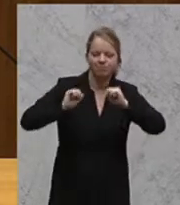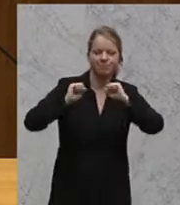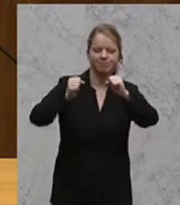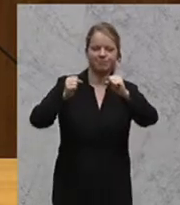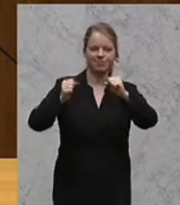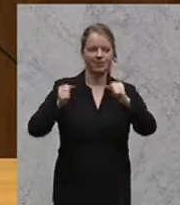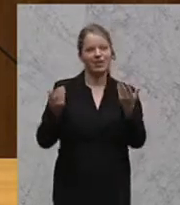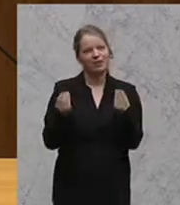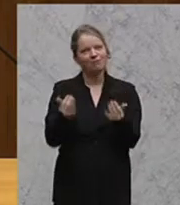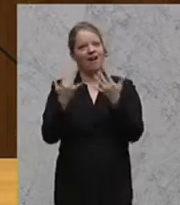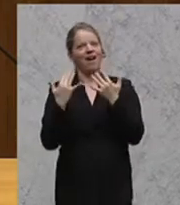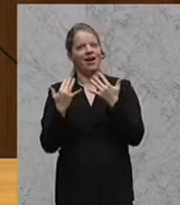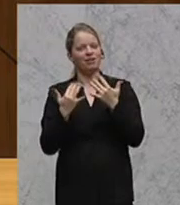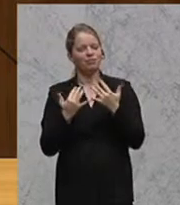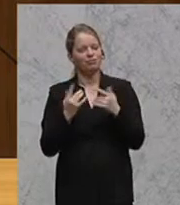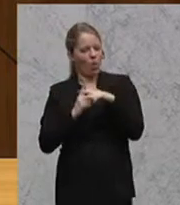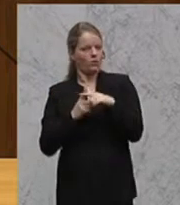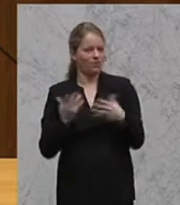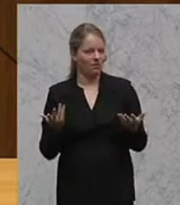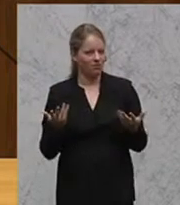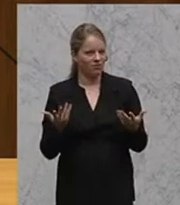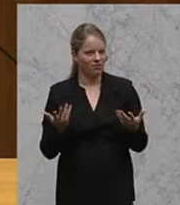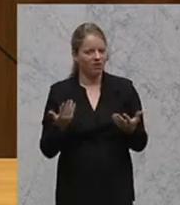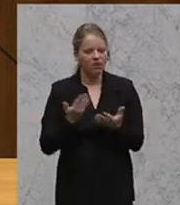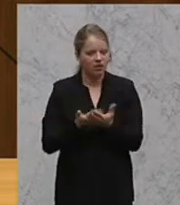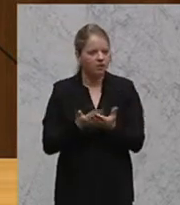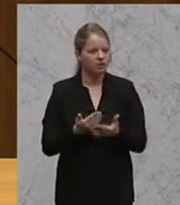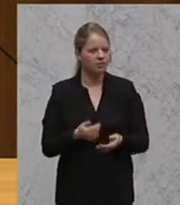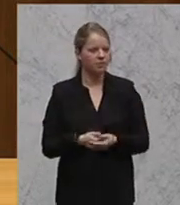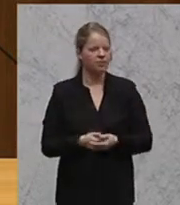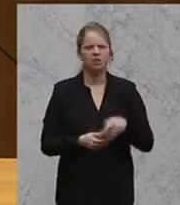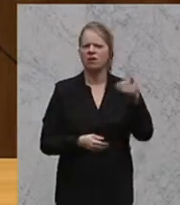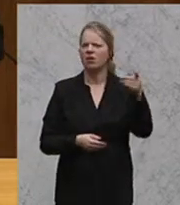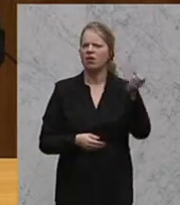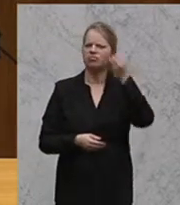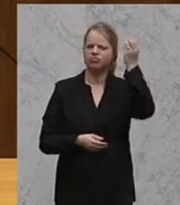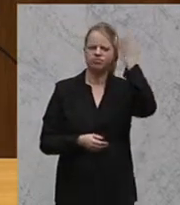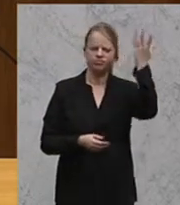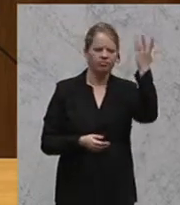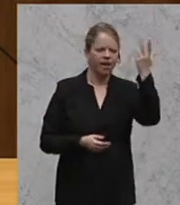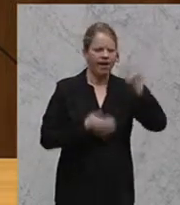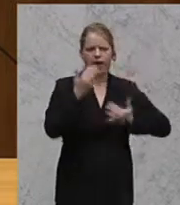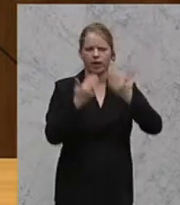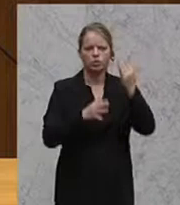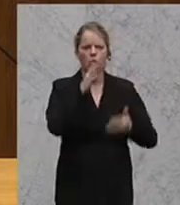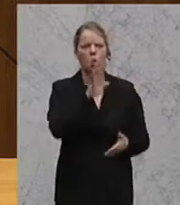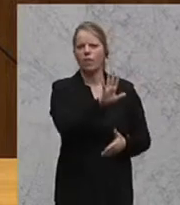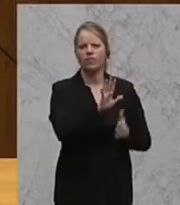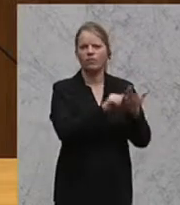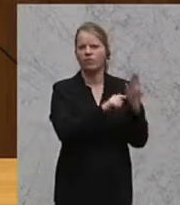einen Anreiz bekommen, ist ja grundsätzlich positiv. Und Sie wenden sich da oft an irgendwelche Darstellungen auch des Rechnungshofes, der dem